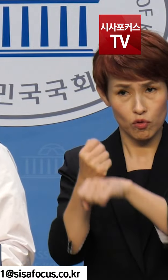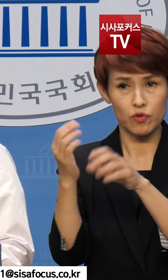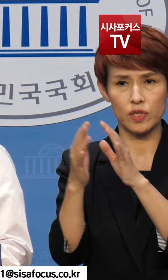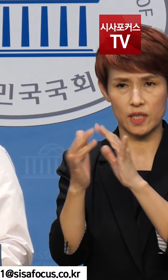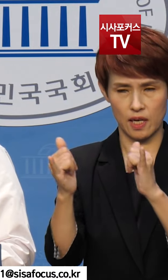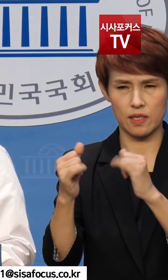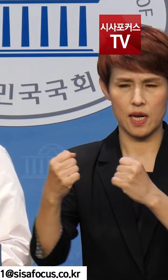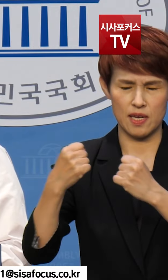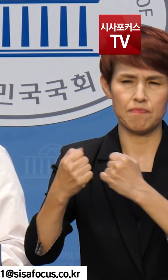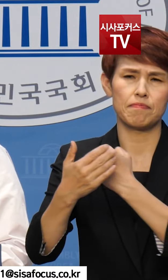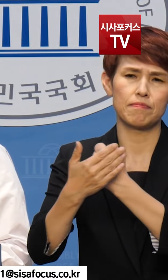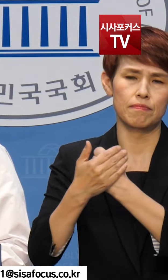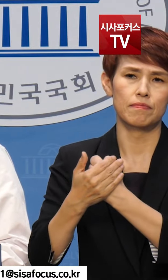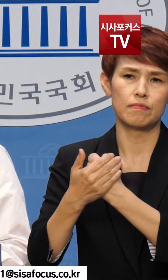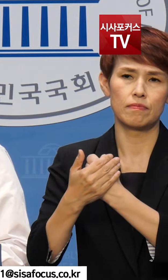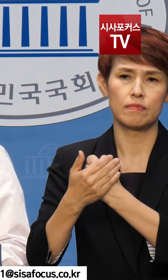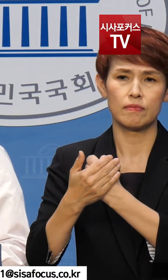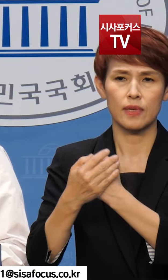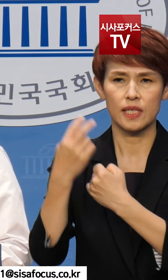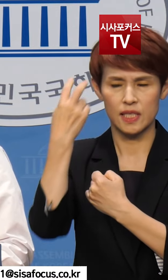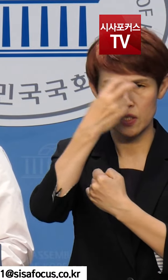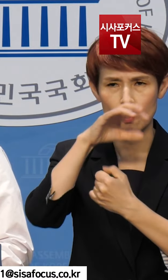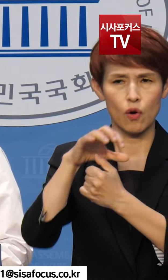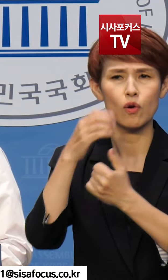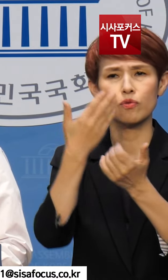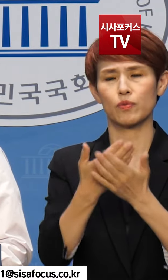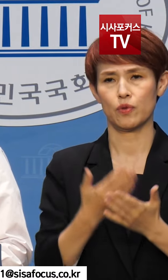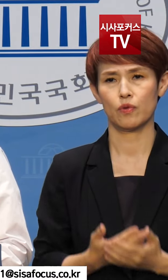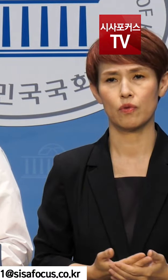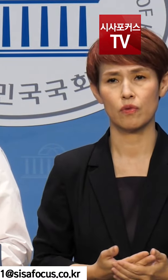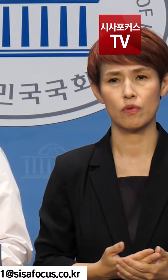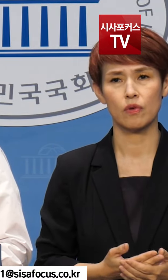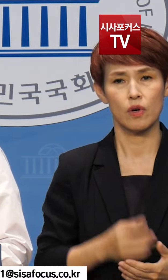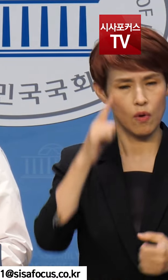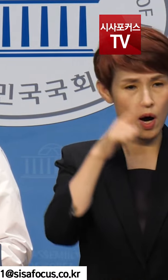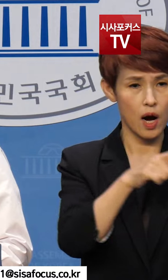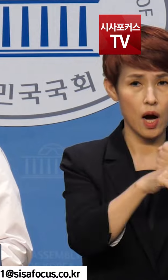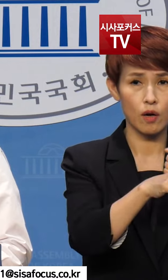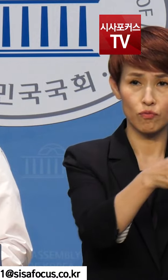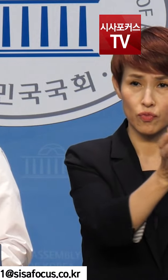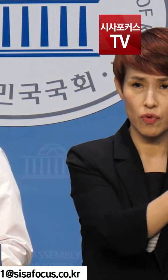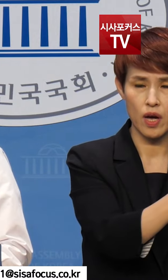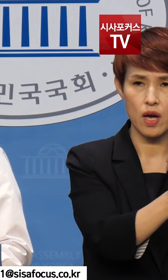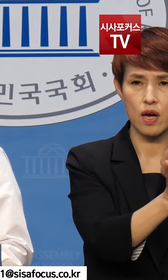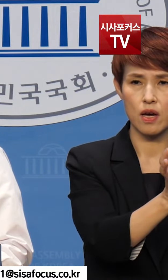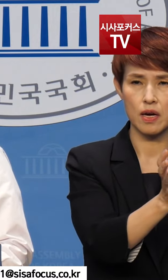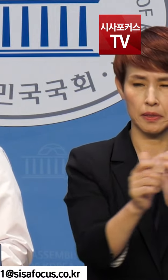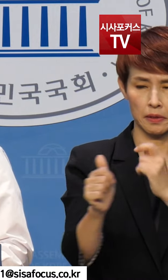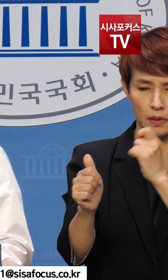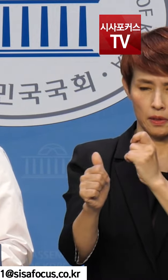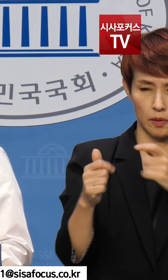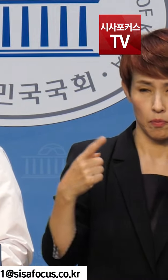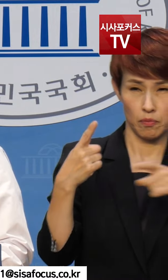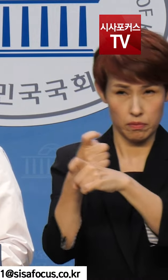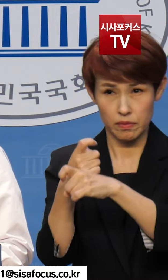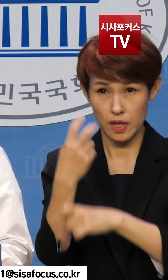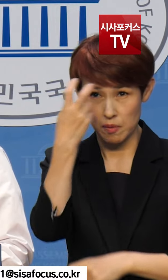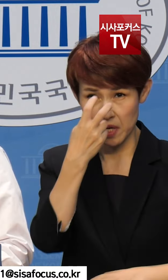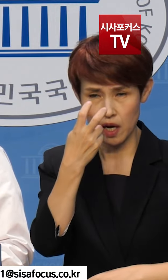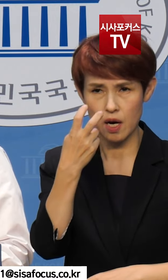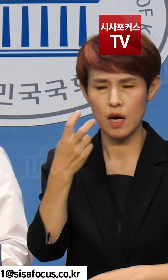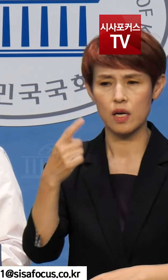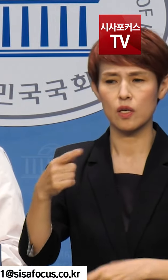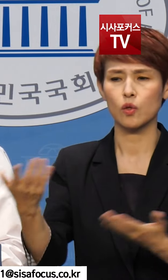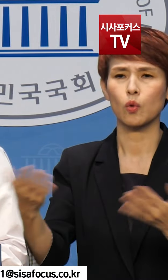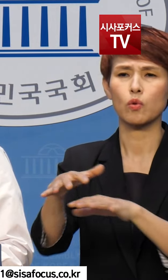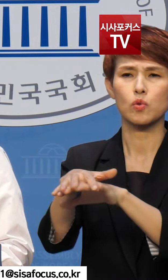버팀목입니다. 항우연을 지켜주십시오. 과기정통부의 보복성 표적감사는 항우연 노동조합을